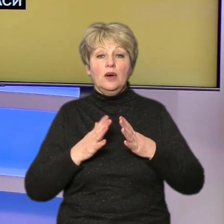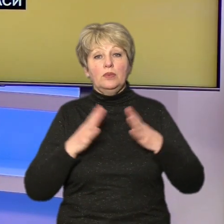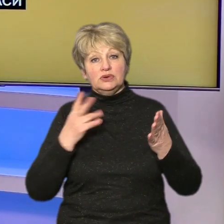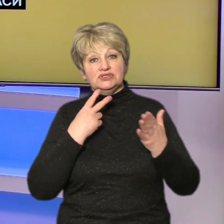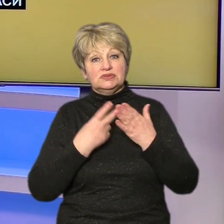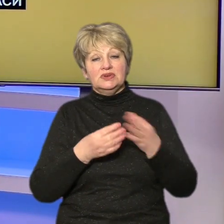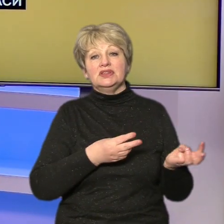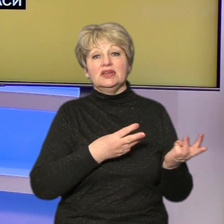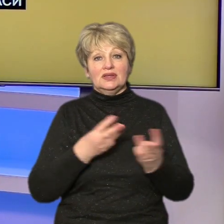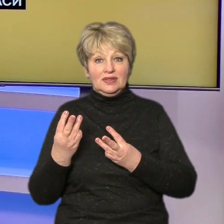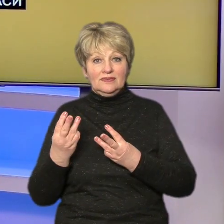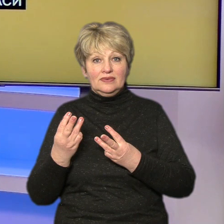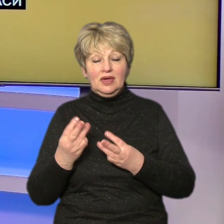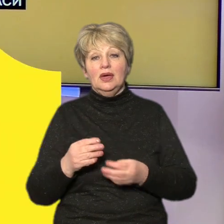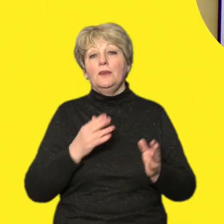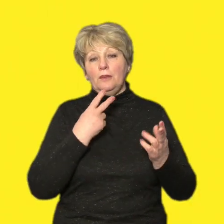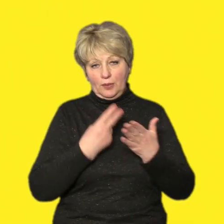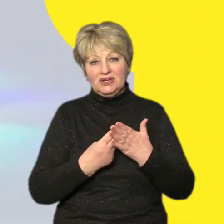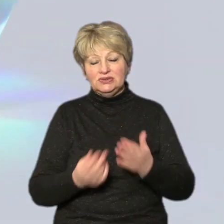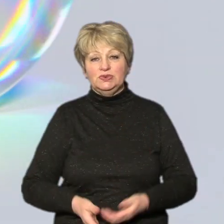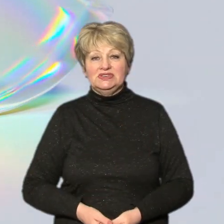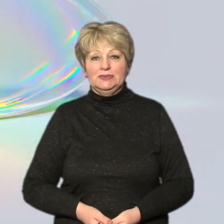сайті суспільне.медіаком. Побачимось.